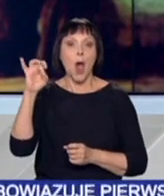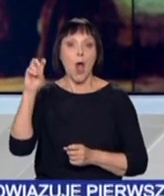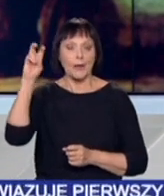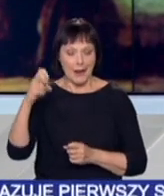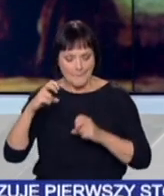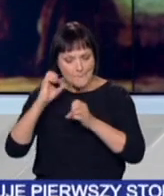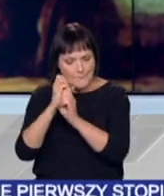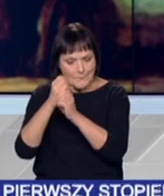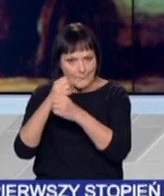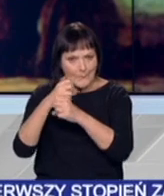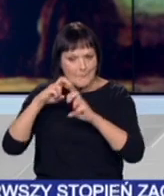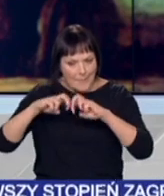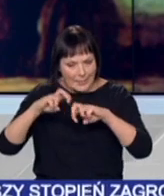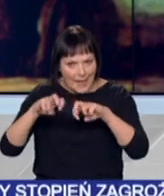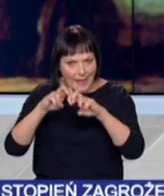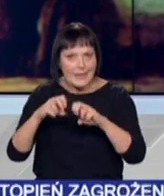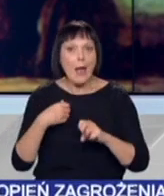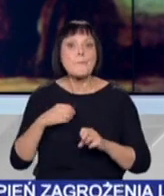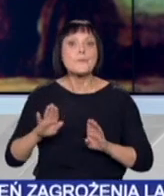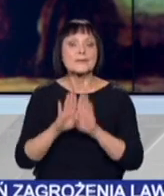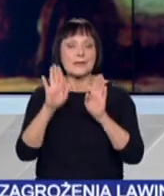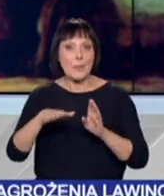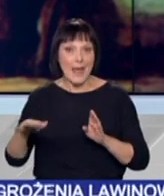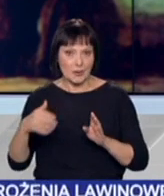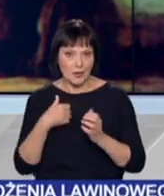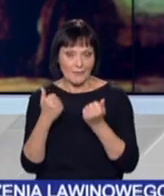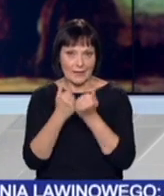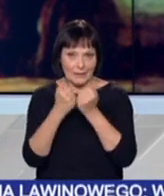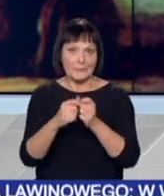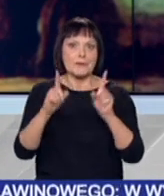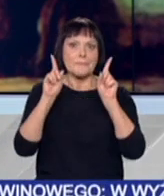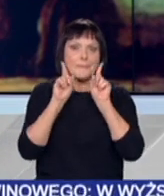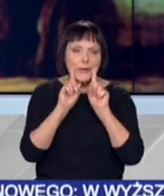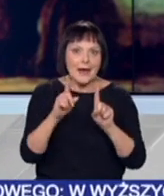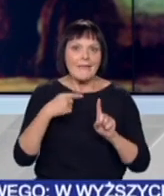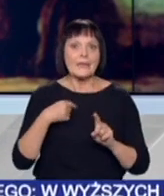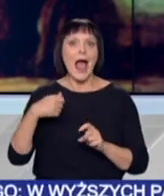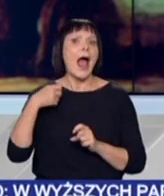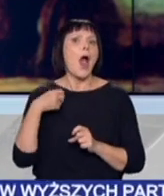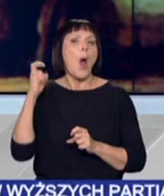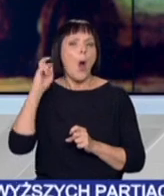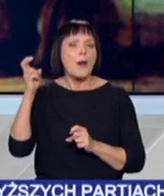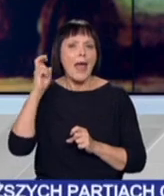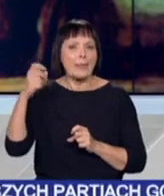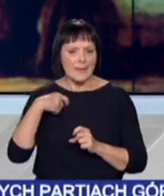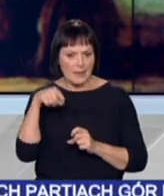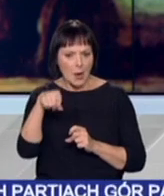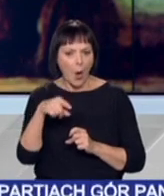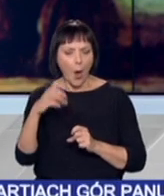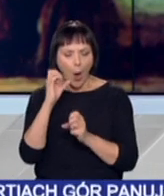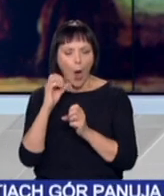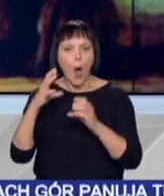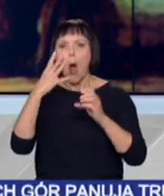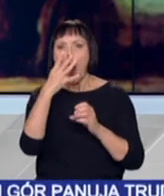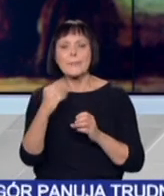przeprowadzone przez Laboratorium Muzeum Narodowego w Krakowie pozwoliły stwierdzić holenderskim historykom sztuki, że obraz